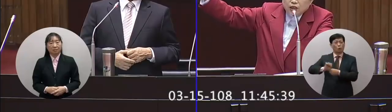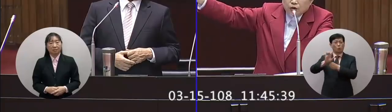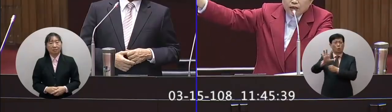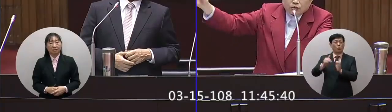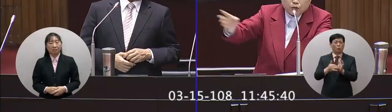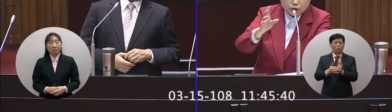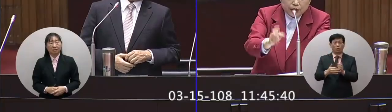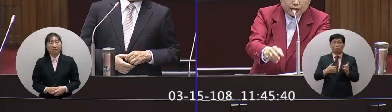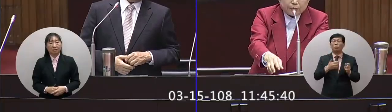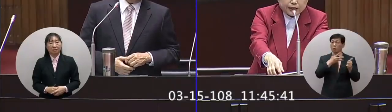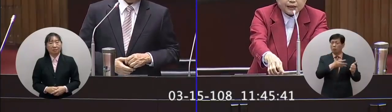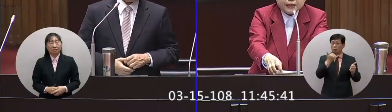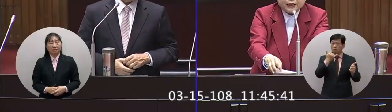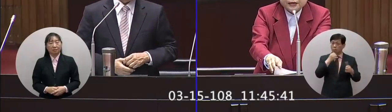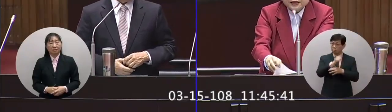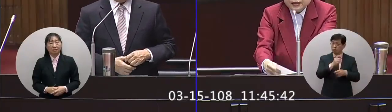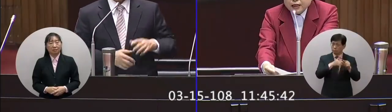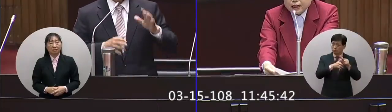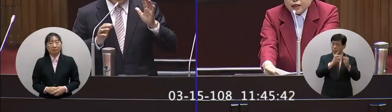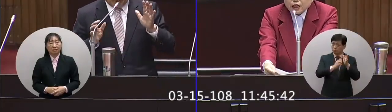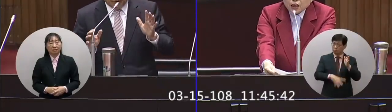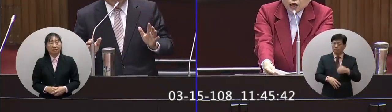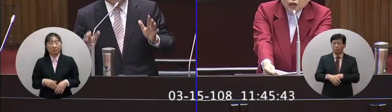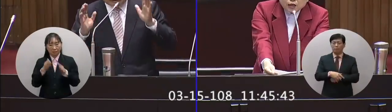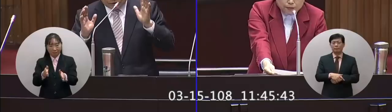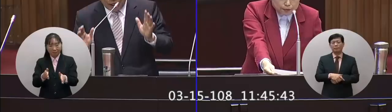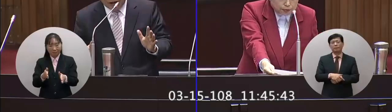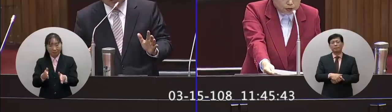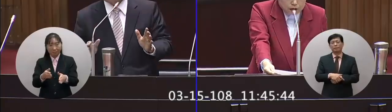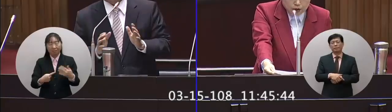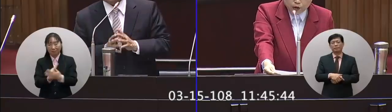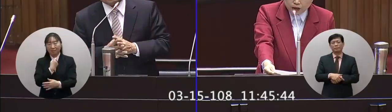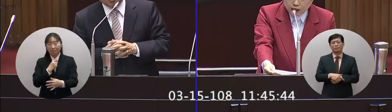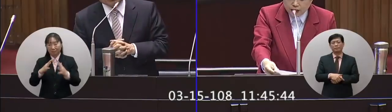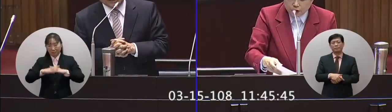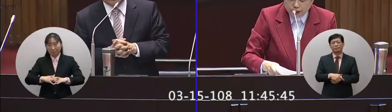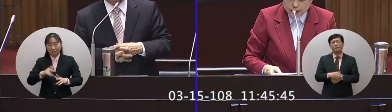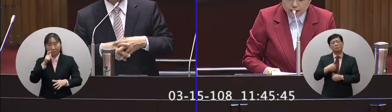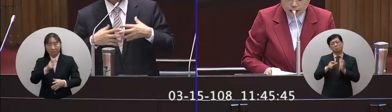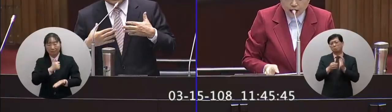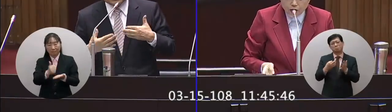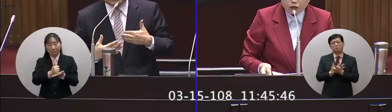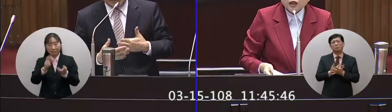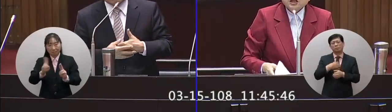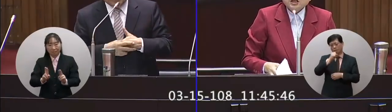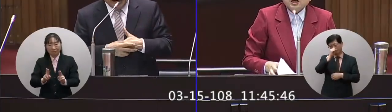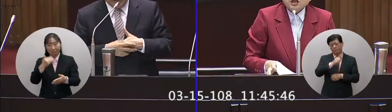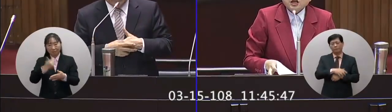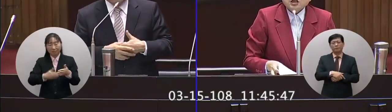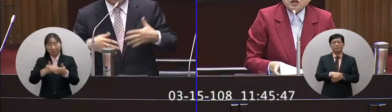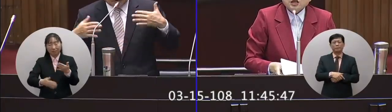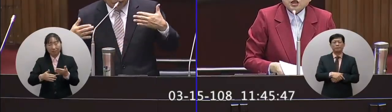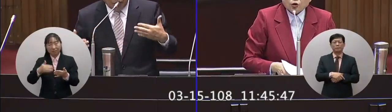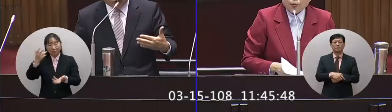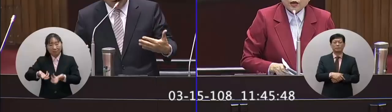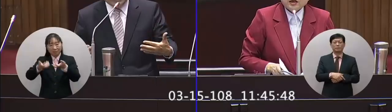已經已經有了所以我只問你贊不贊成對於只要能穩定工電減少燃